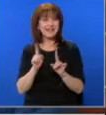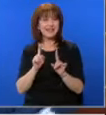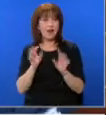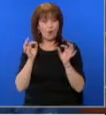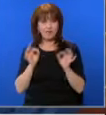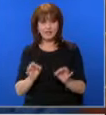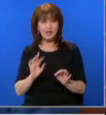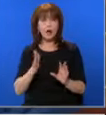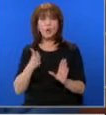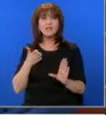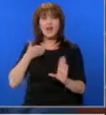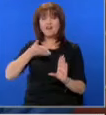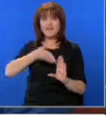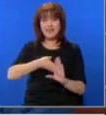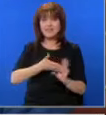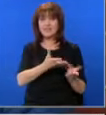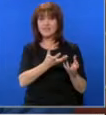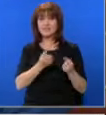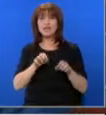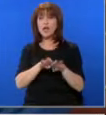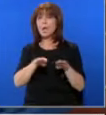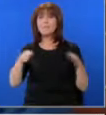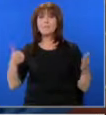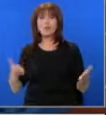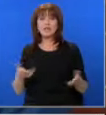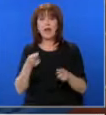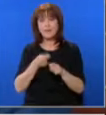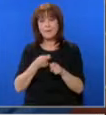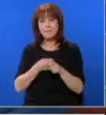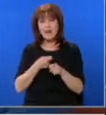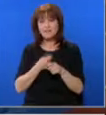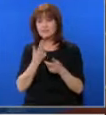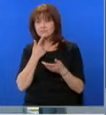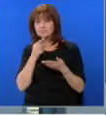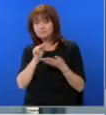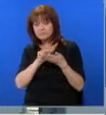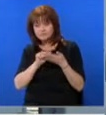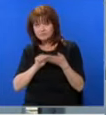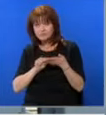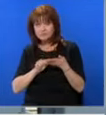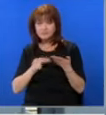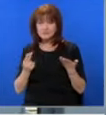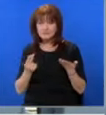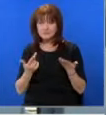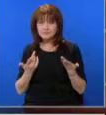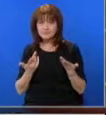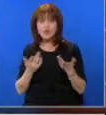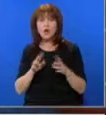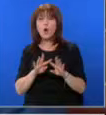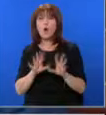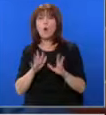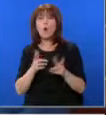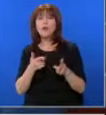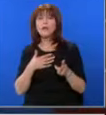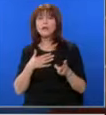е, че когато са влезли, са издели от нейното бюро разработки за пресичане на допълнителни канали. Кой има интерес това